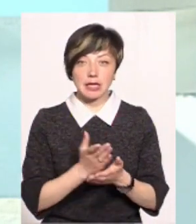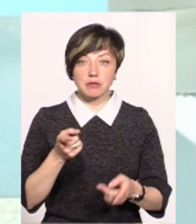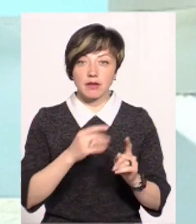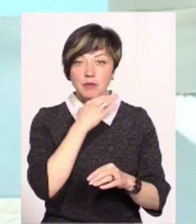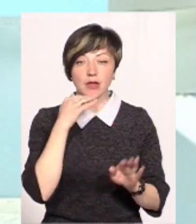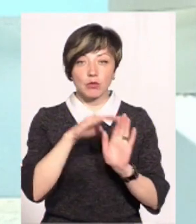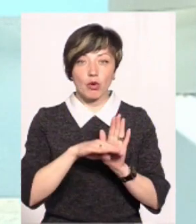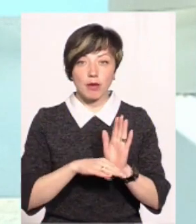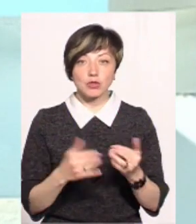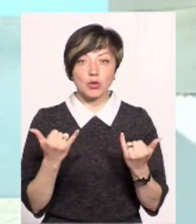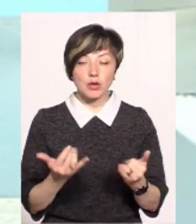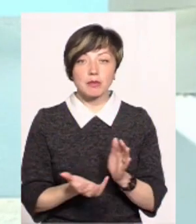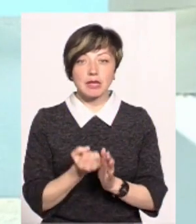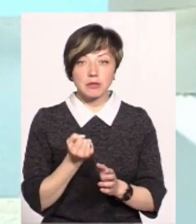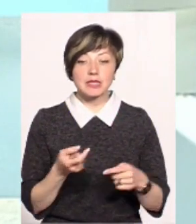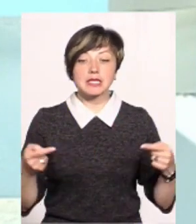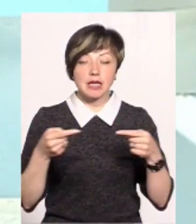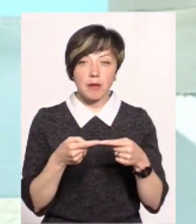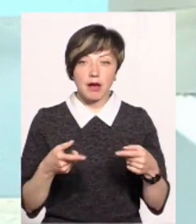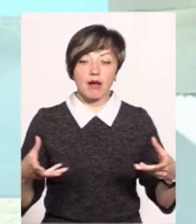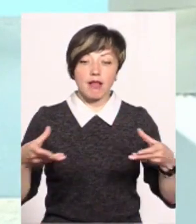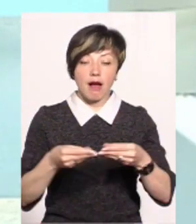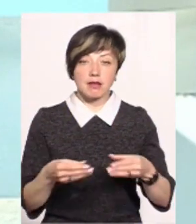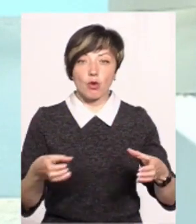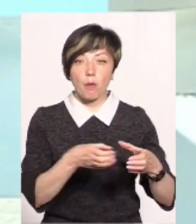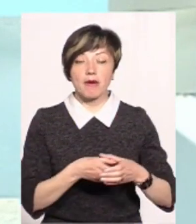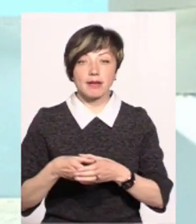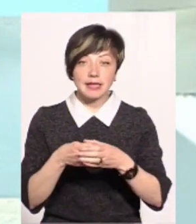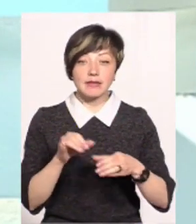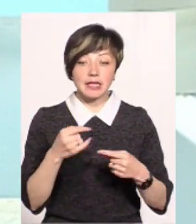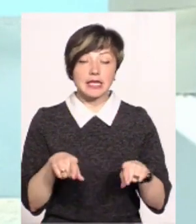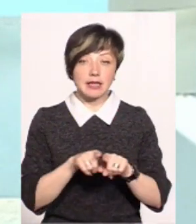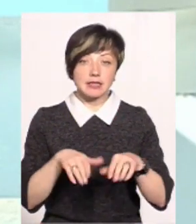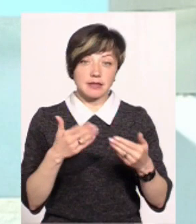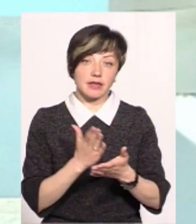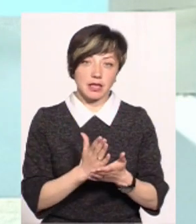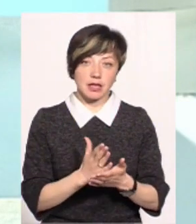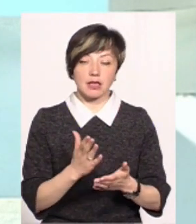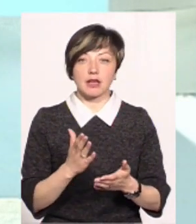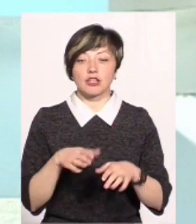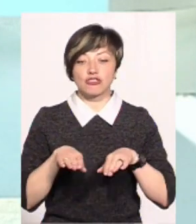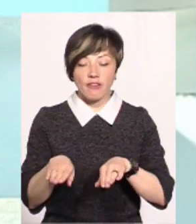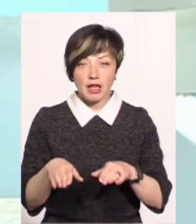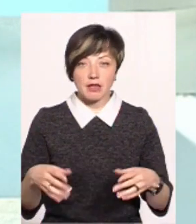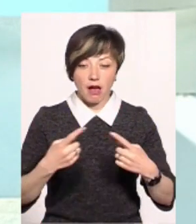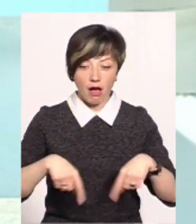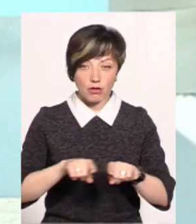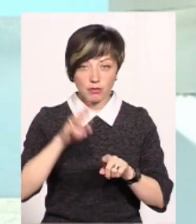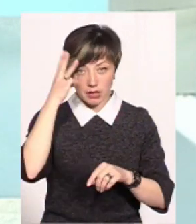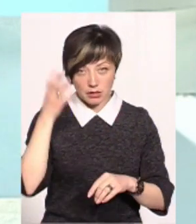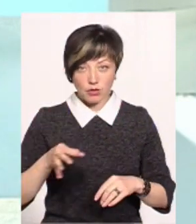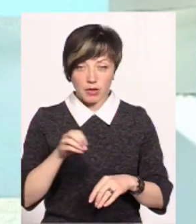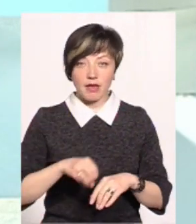Є справді багато програм, які сьогодні підтримують саме там, чи кластери, чи кооперативи. І такі ініціативи є сьогодні у Швейній галузі, Хмельницькій області, де